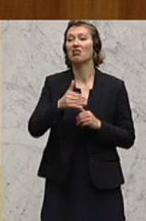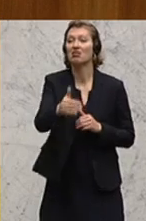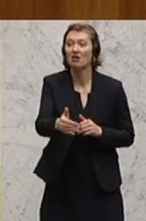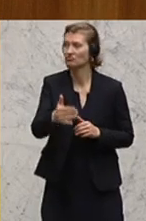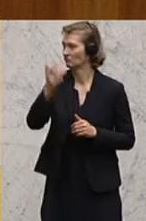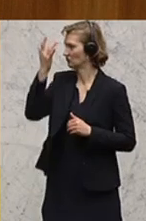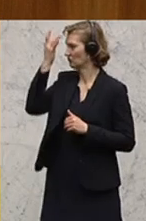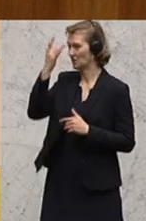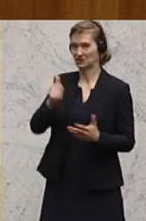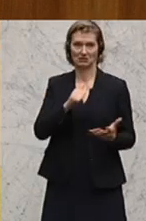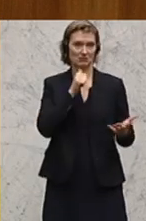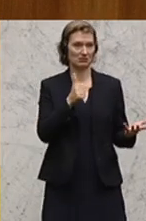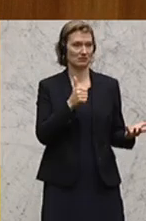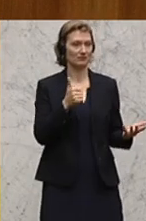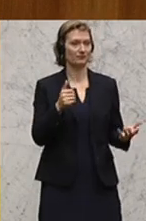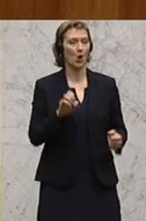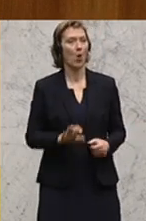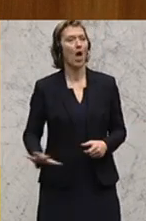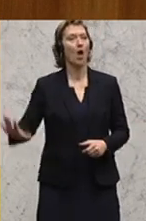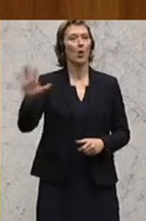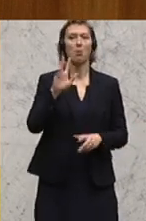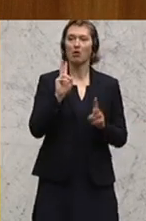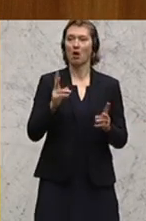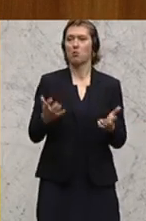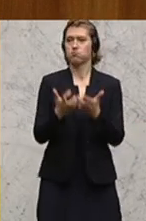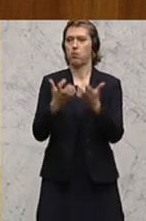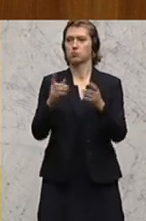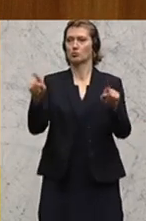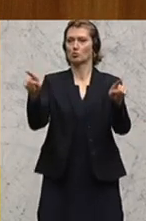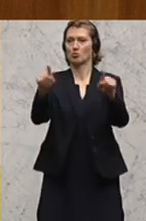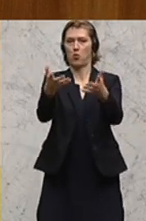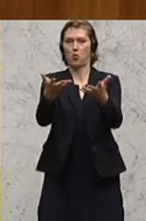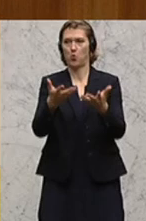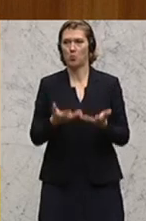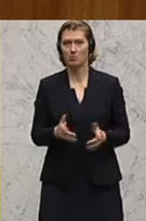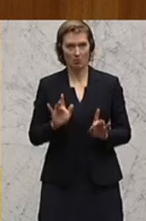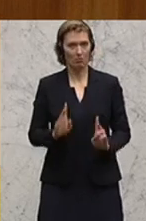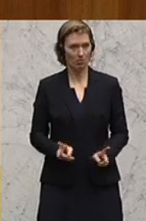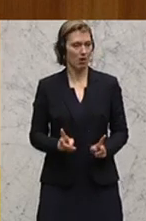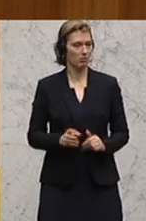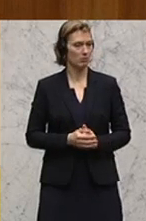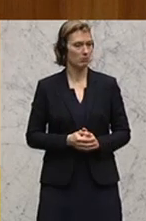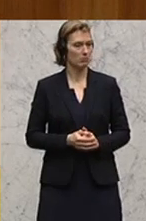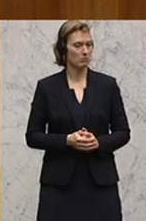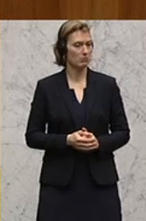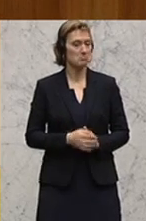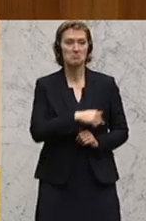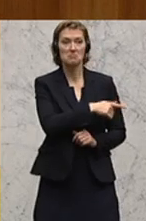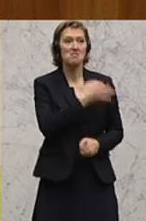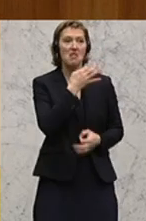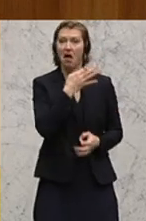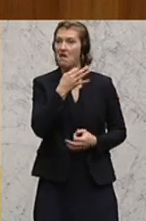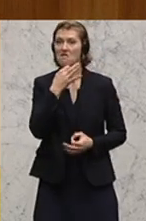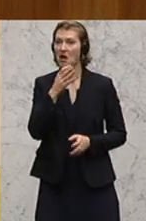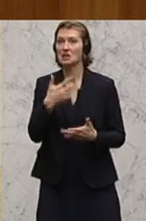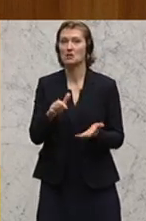ist, weil europaweit Produktionskapazitäten da sind, die durch die Nachfrage nicht mehr